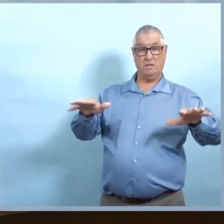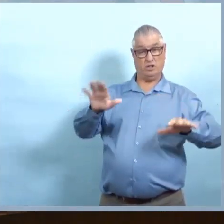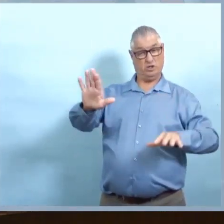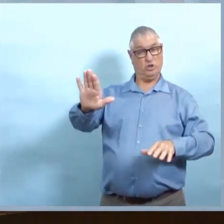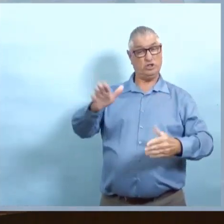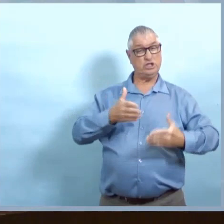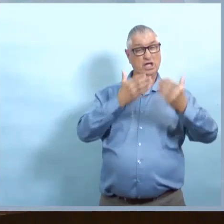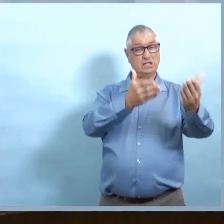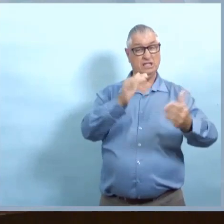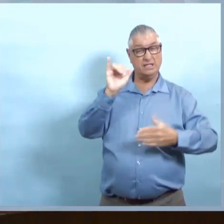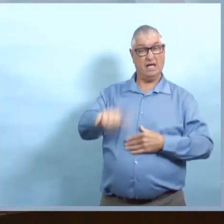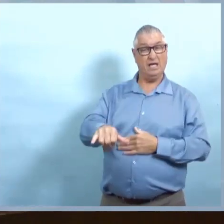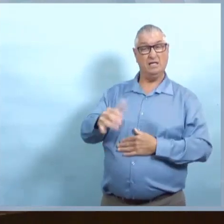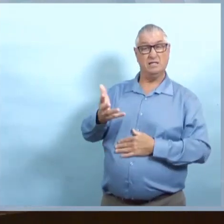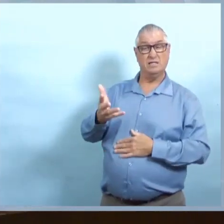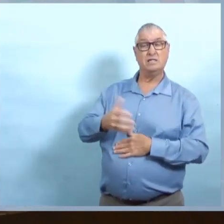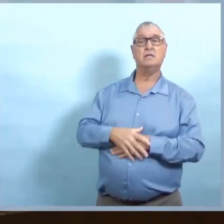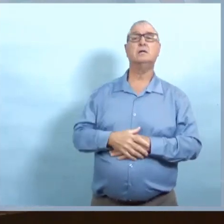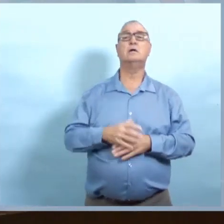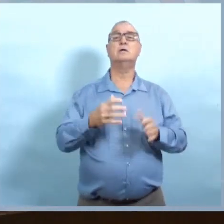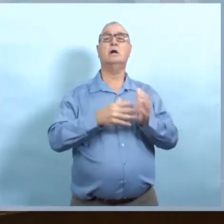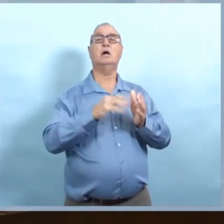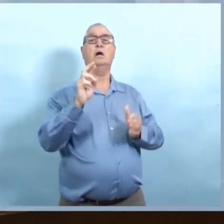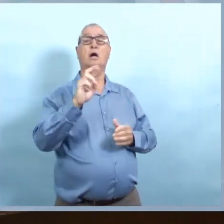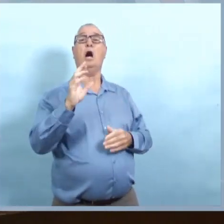et non, mais est-ce que c'est recommandé